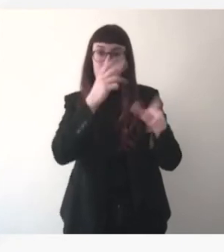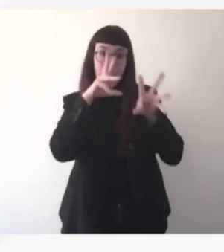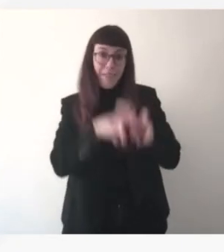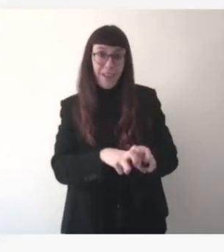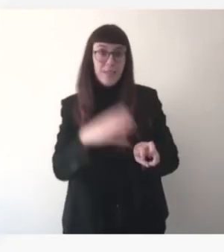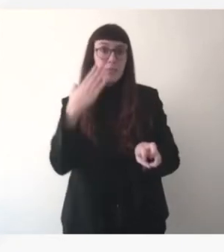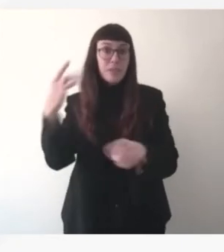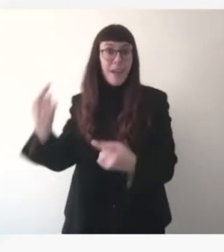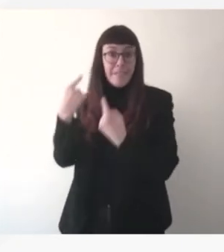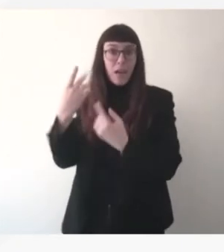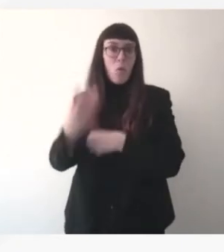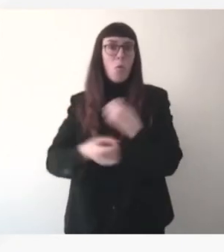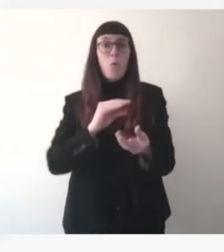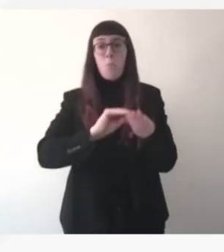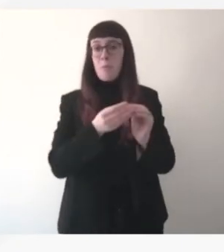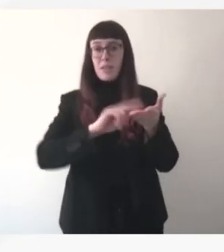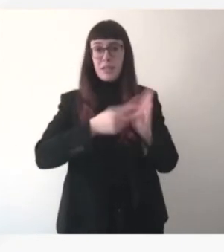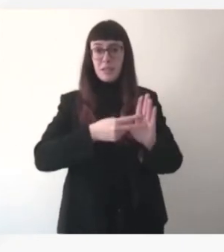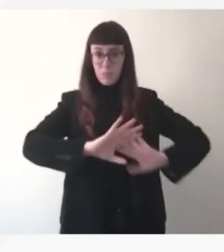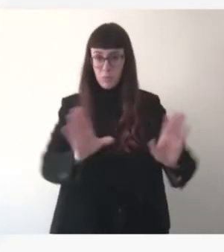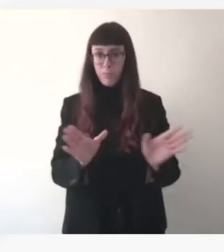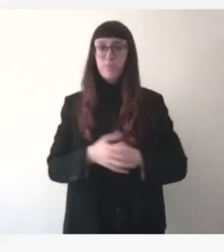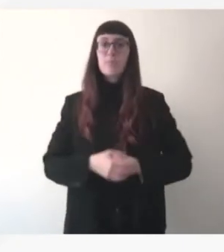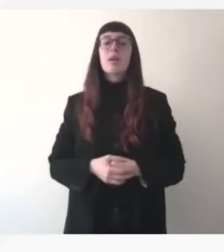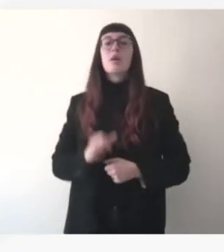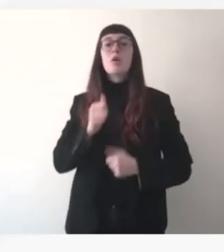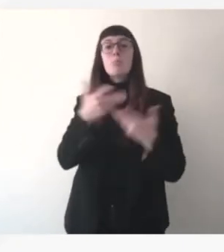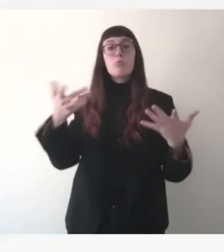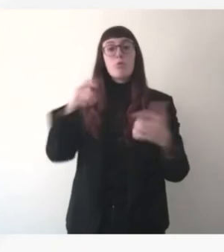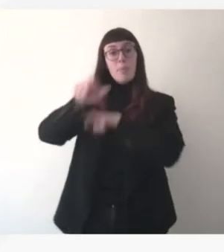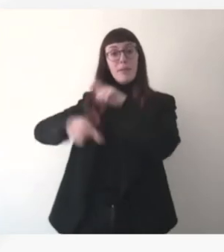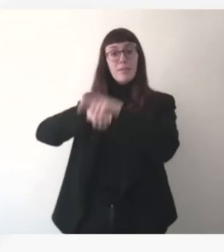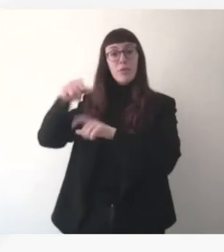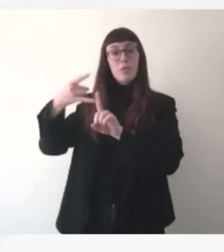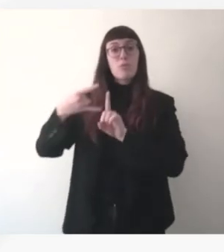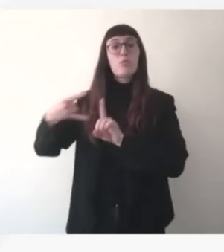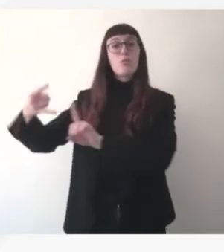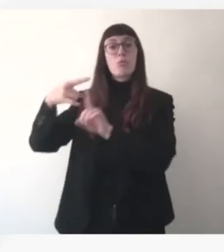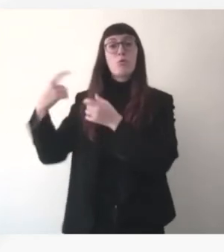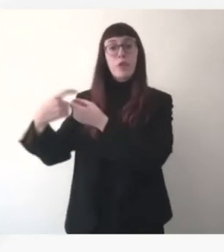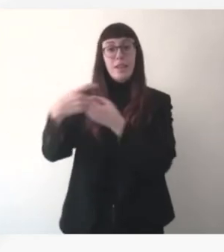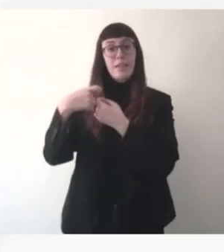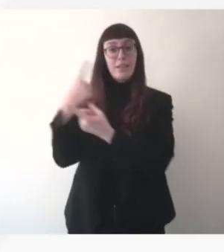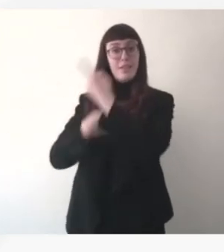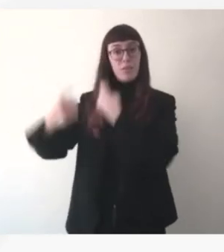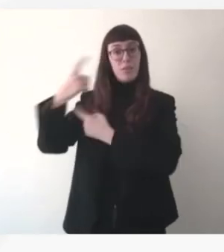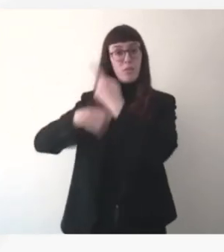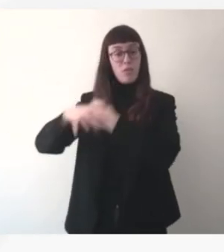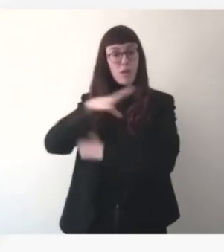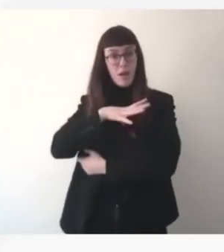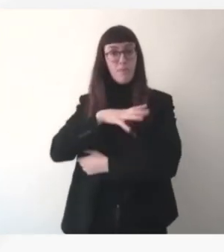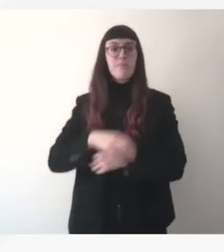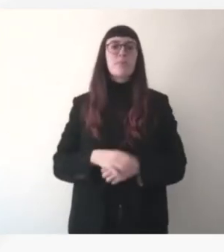Bonjour, j'ai plusieurs questions des journalistes qui nous suivent à distance sur Zoom. La première est celle d'Amélie Charnet de Zéro1net.com.